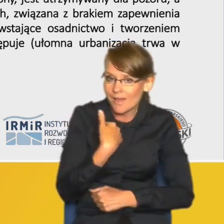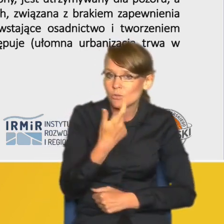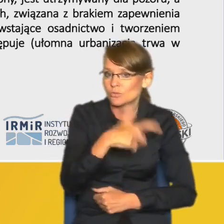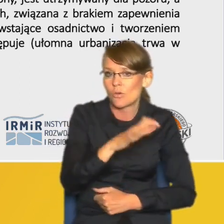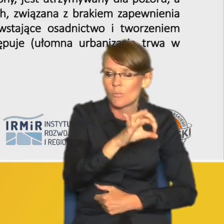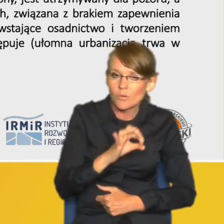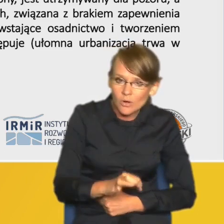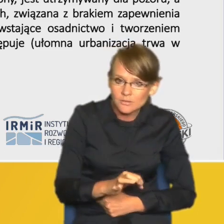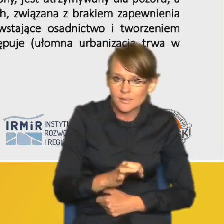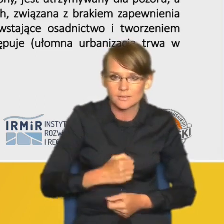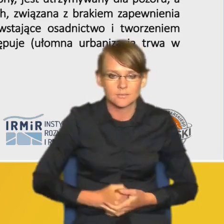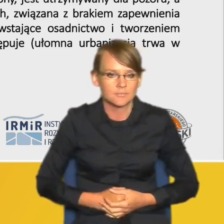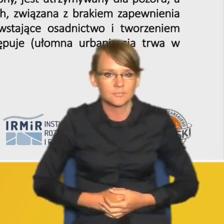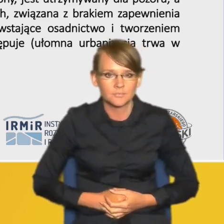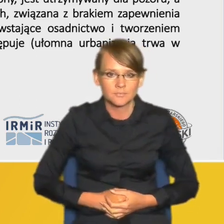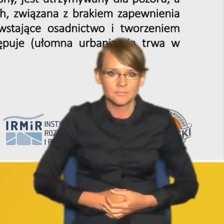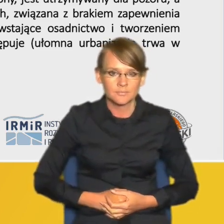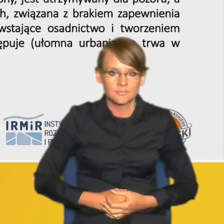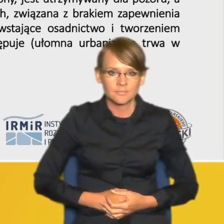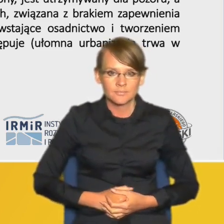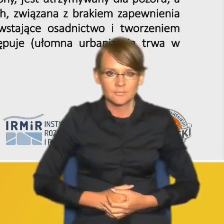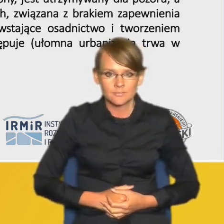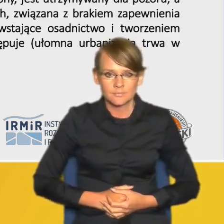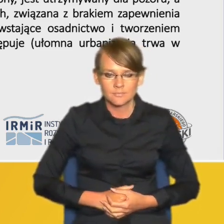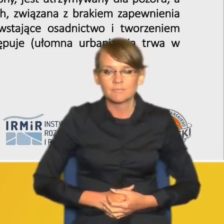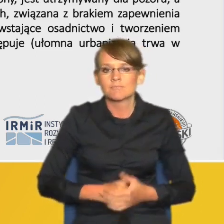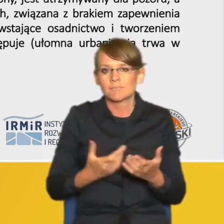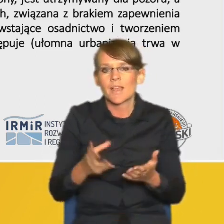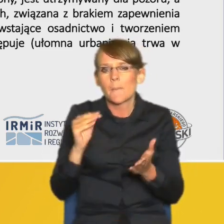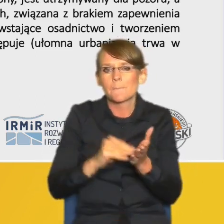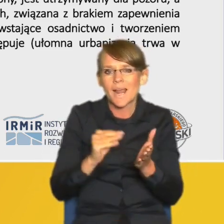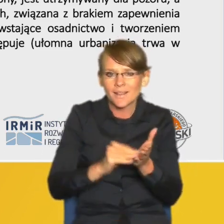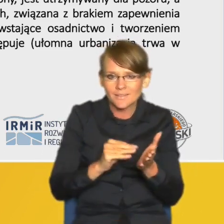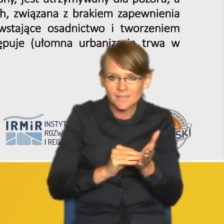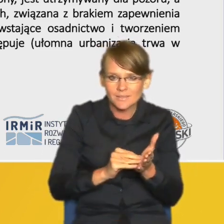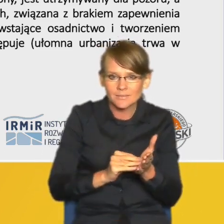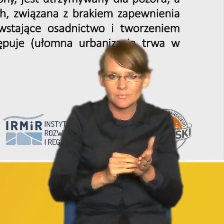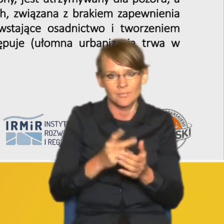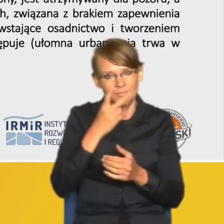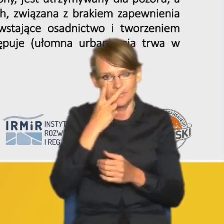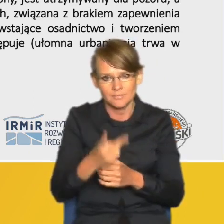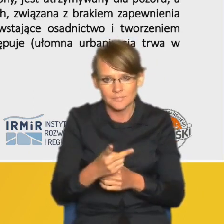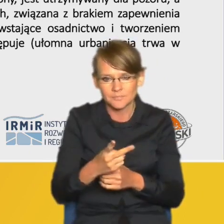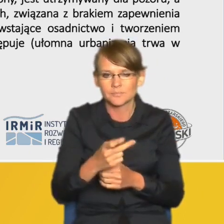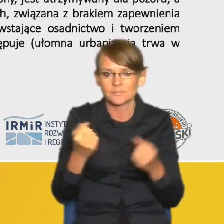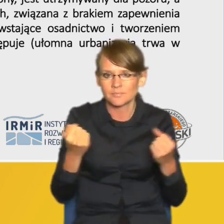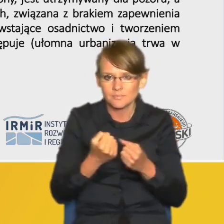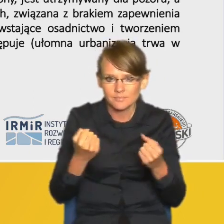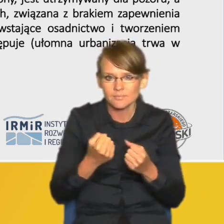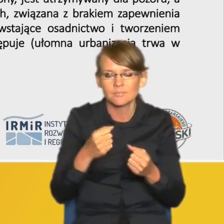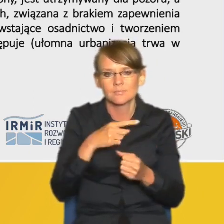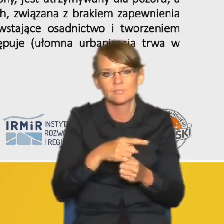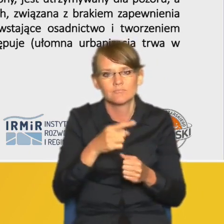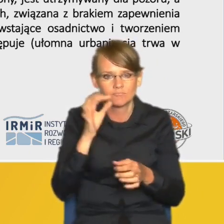w praktyce oczywiście spotyka się dość rozbudowany system opłat